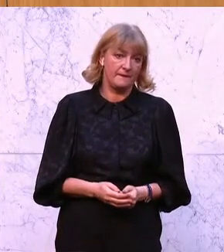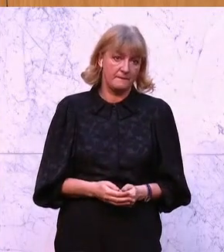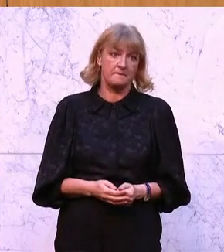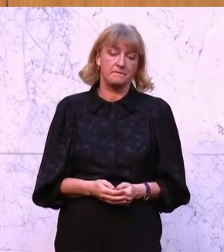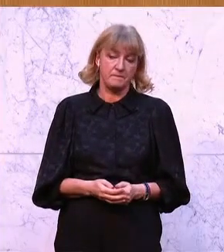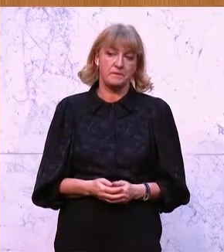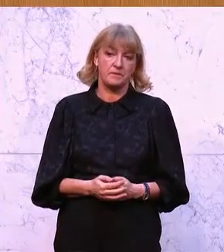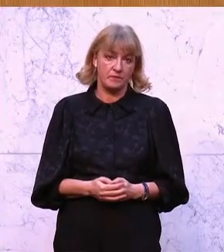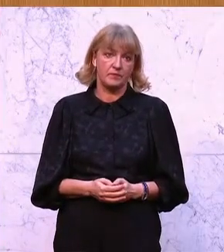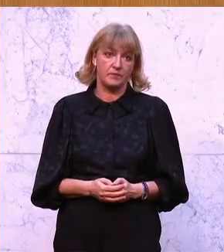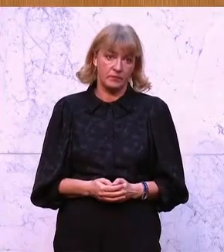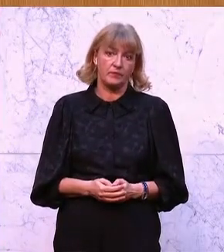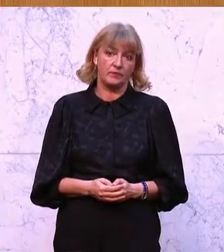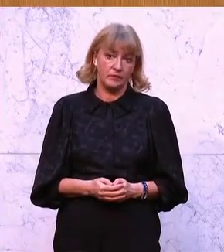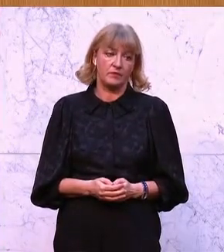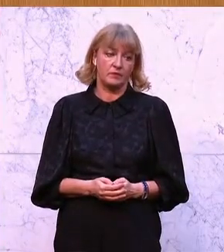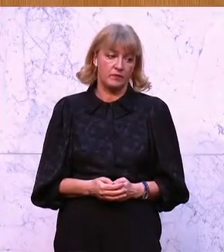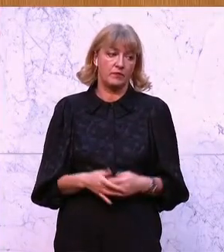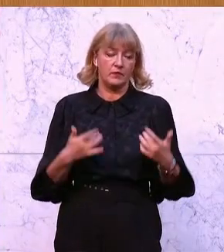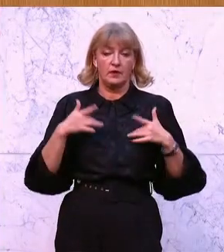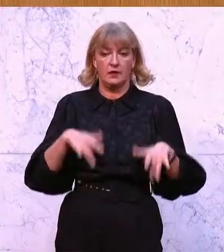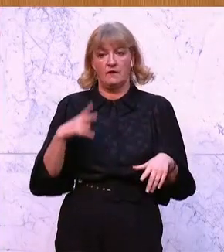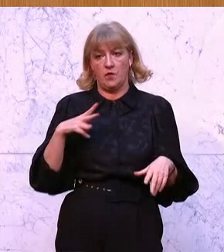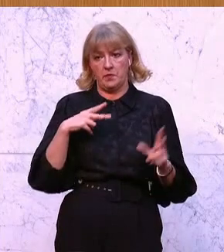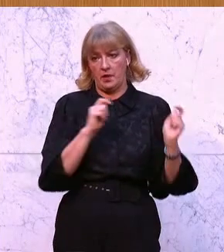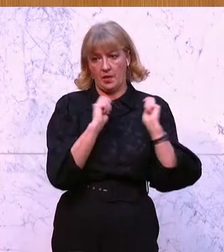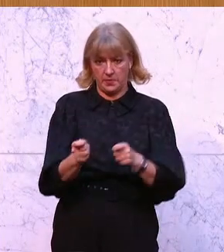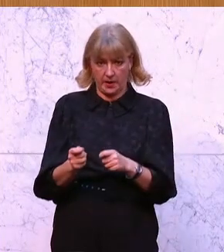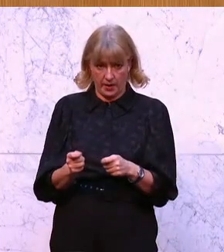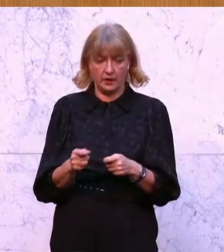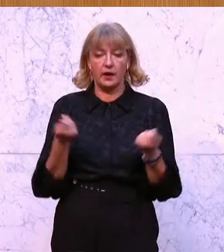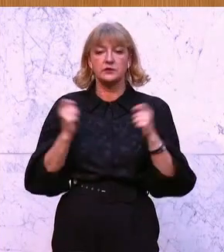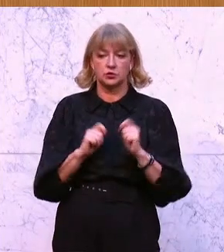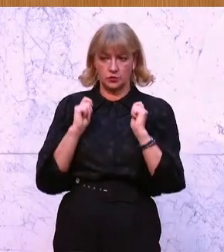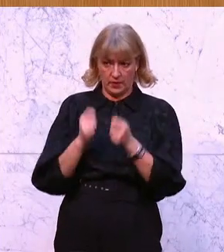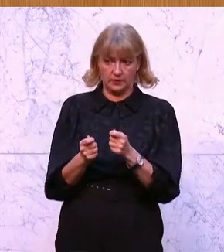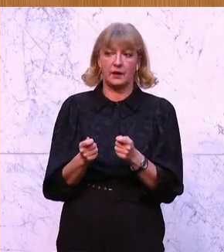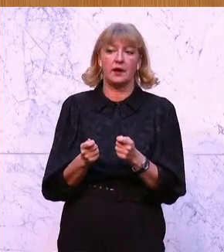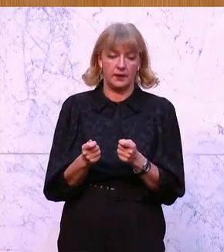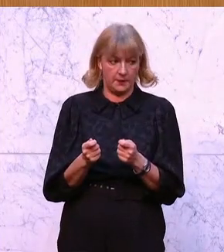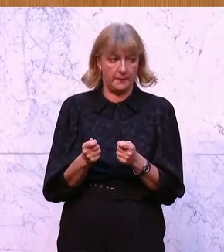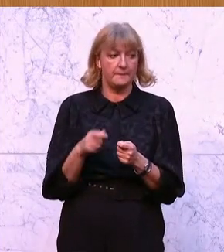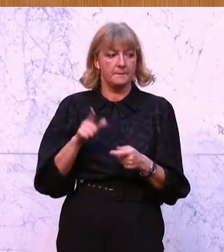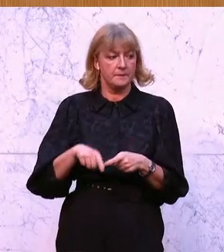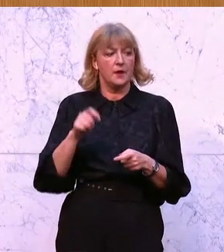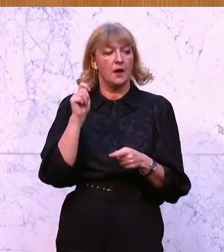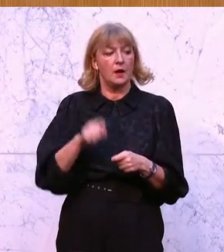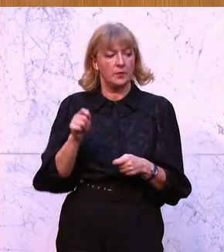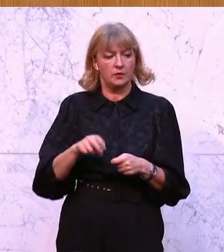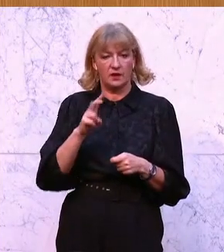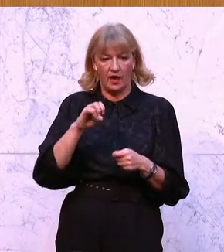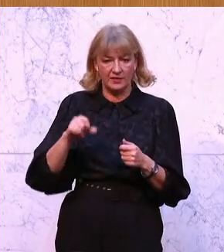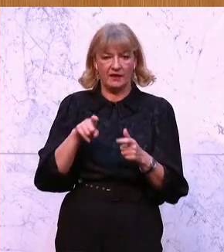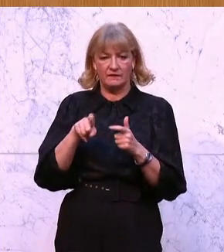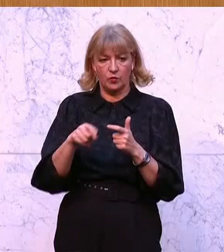Wir haben einen Antrag vorbereitet, den Entschließungsantrag des Abgeordneten Mag. Gerhard Kahnik,